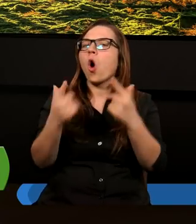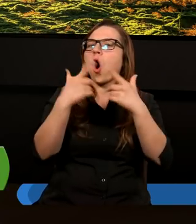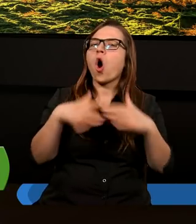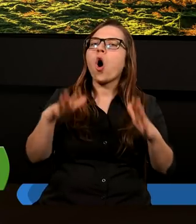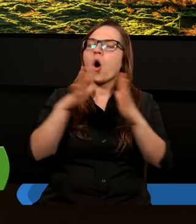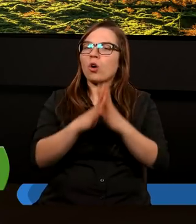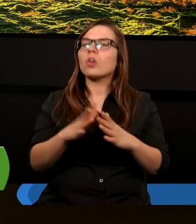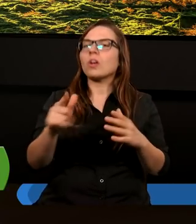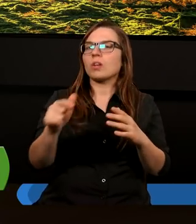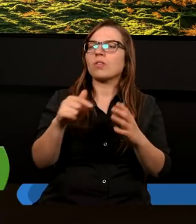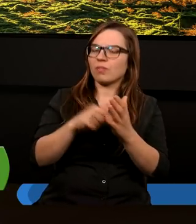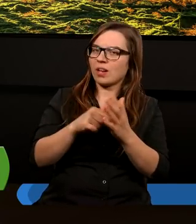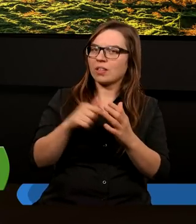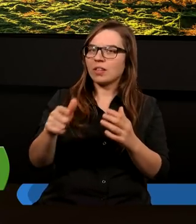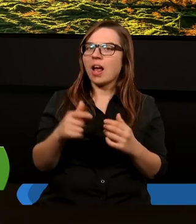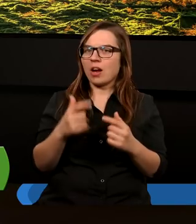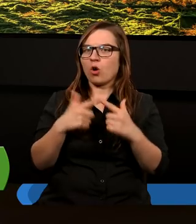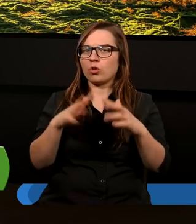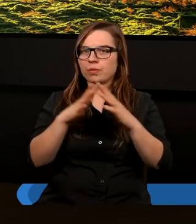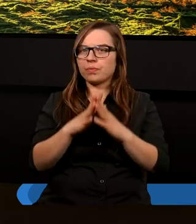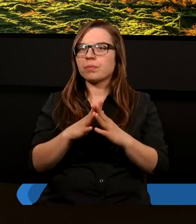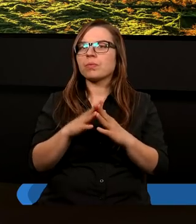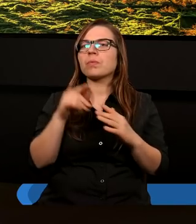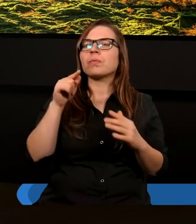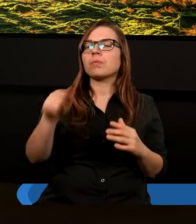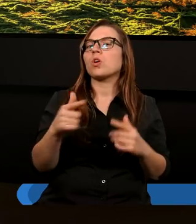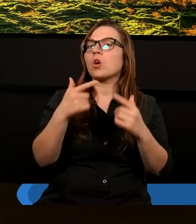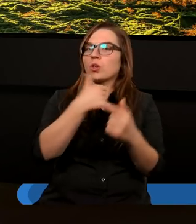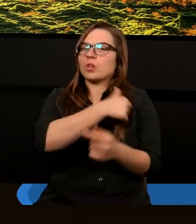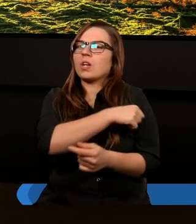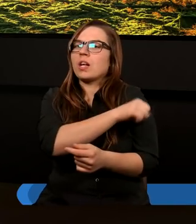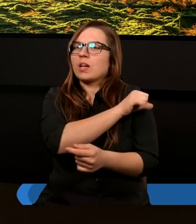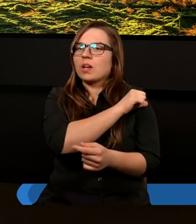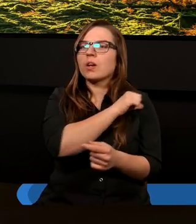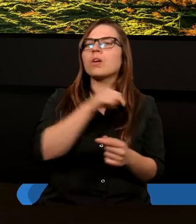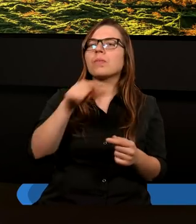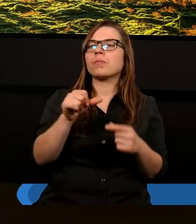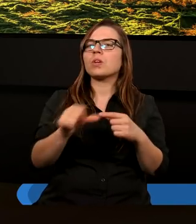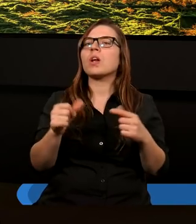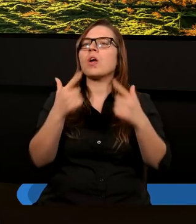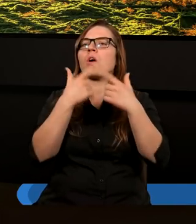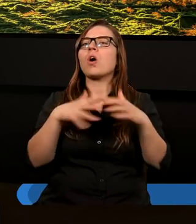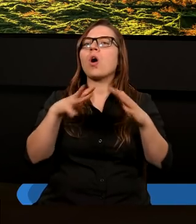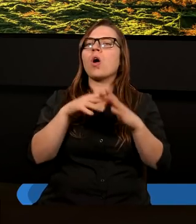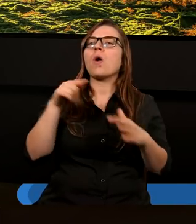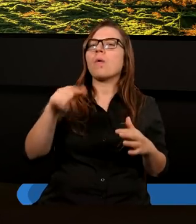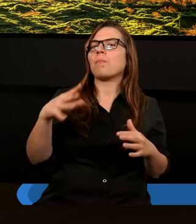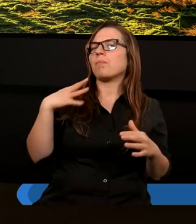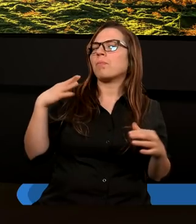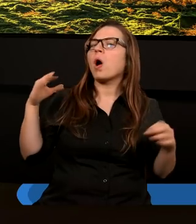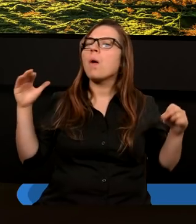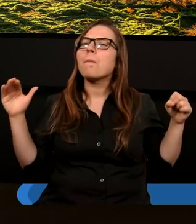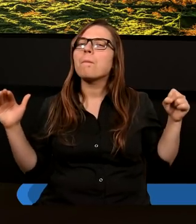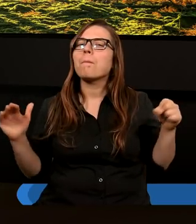zwłaszcza kościoła apostolskiego. Wydaje się, że ponieważ są to chrześcijanie, osoby nawrócone, to kościół ten powinien być w pełni